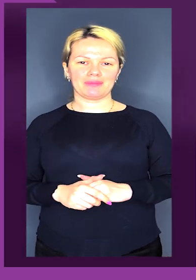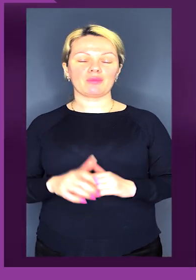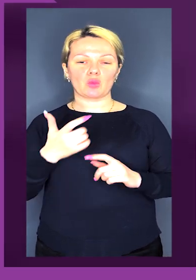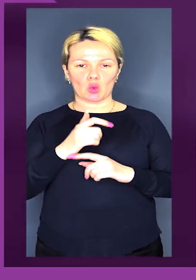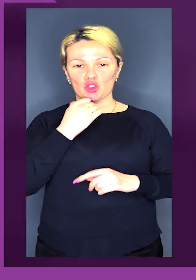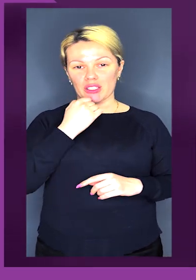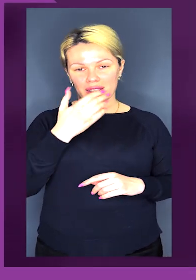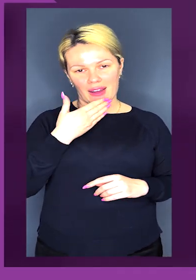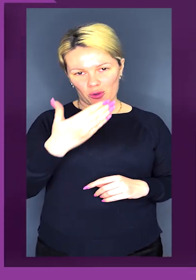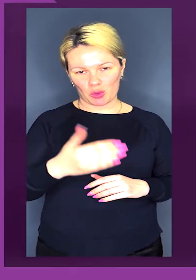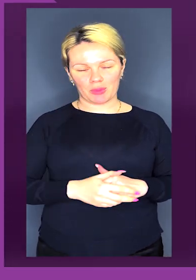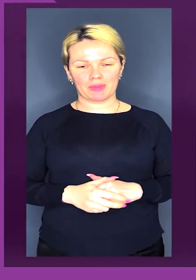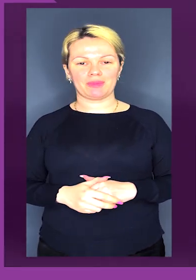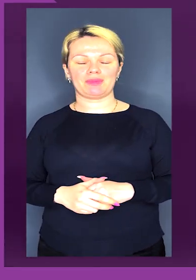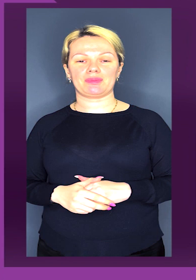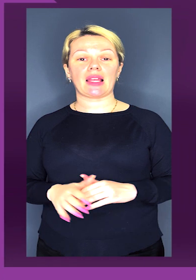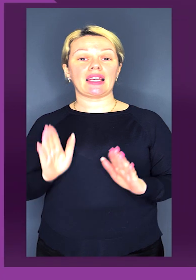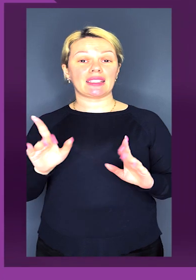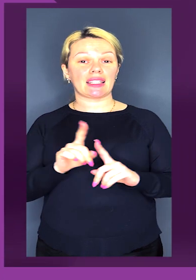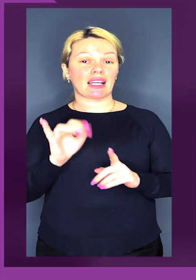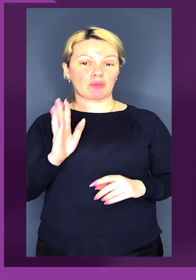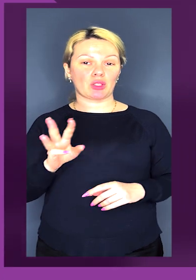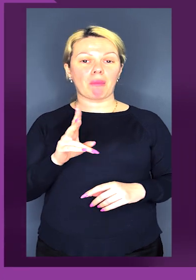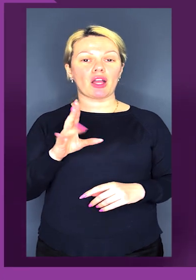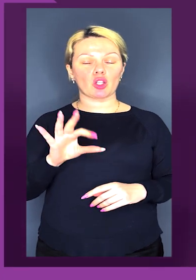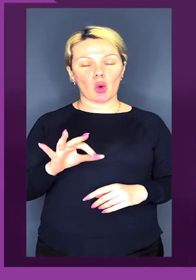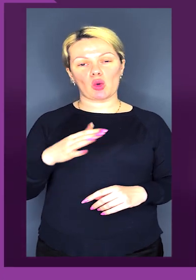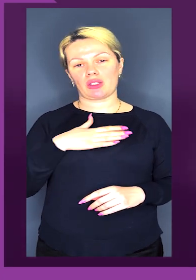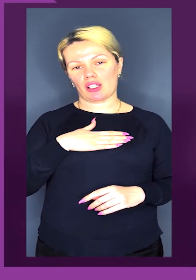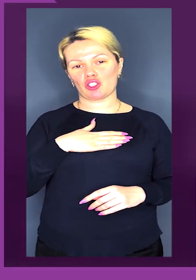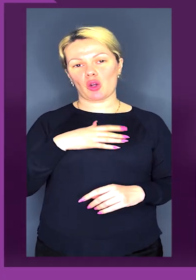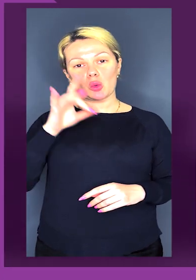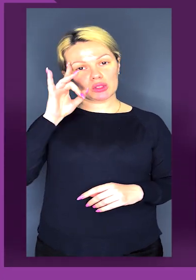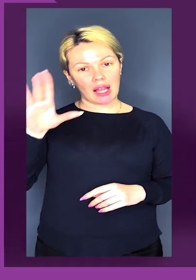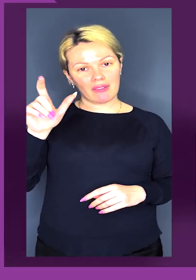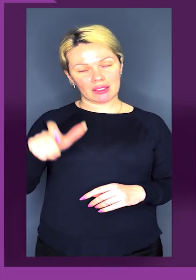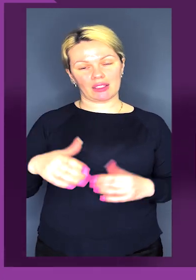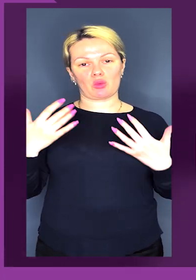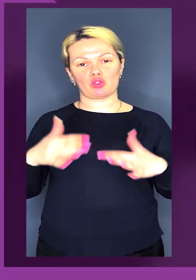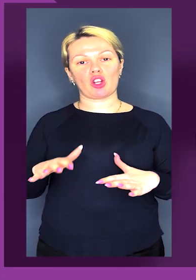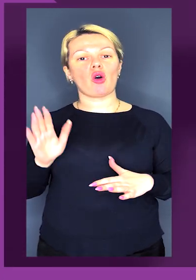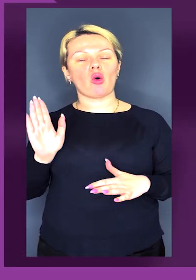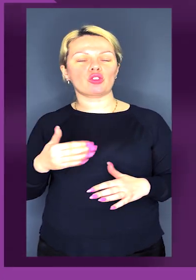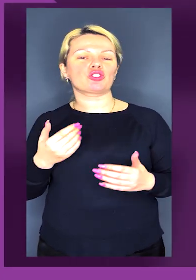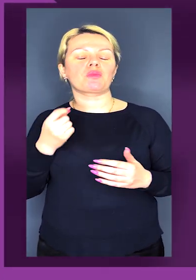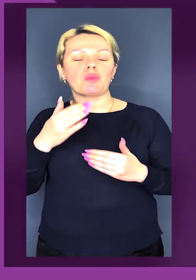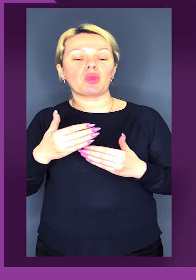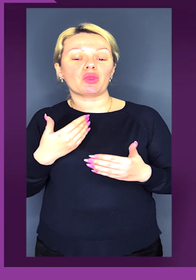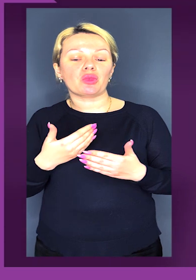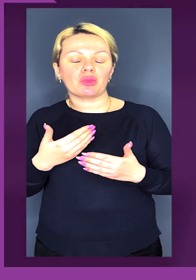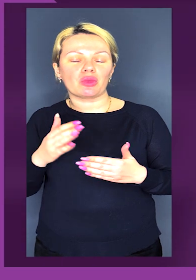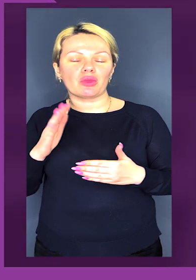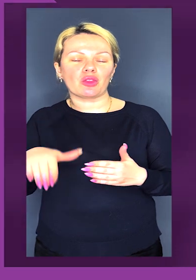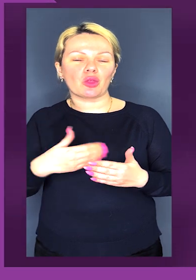Дуже вам дякую. Тільки так і буде. Артем Манько, наш уславлений, вже хоч і досі